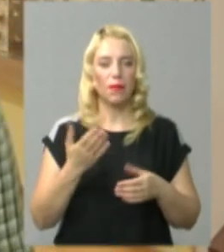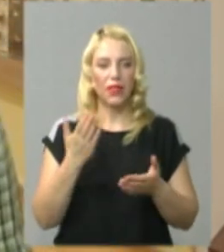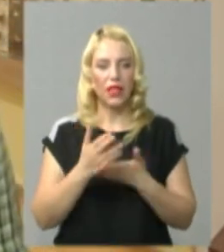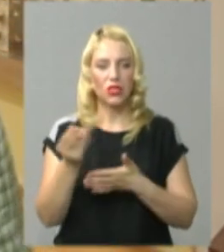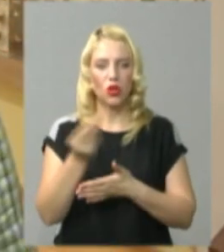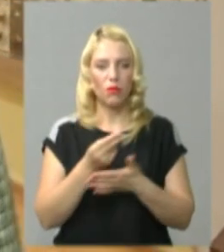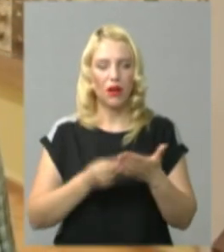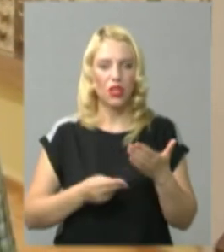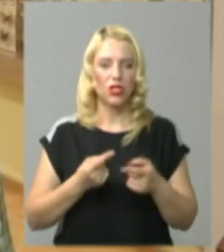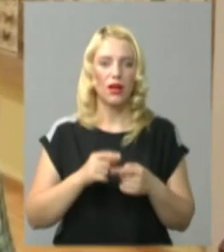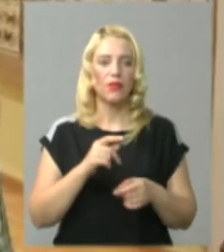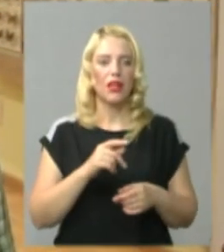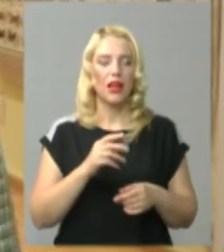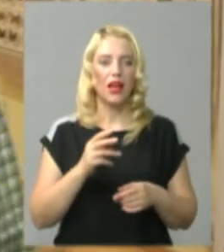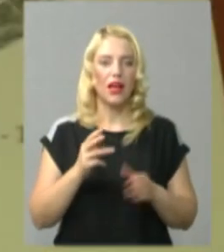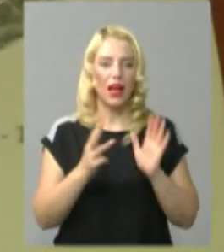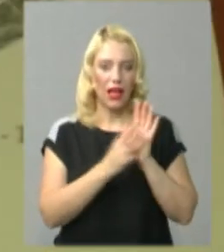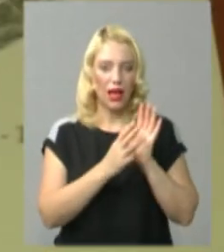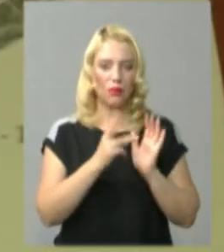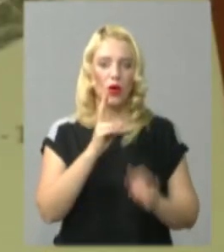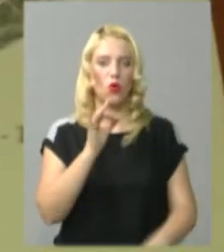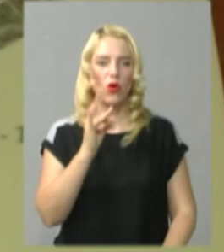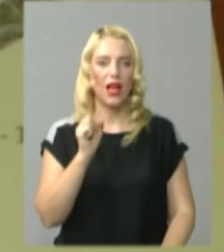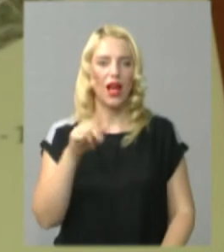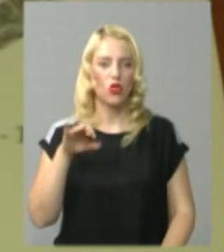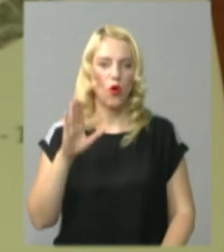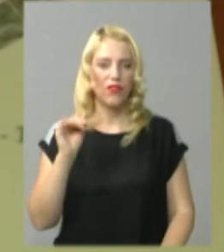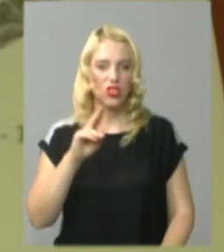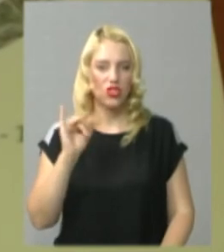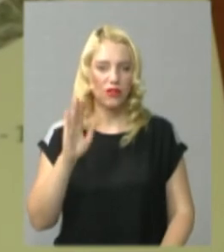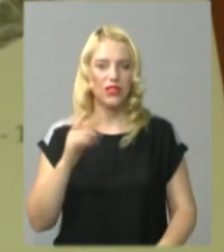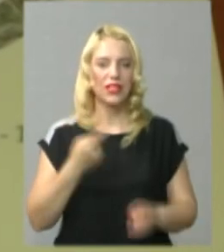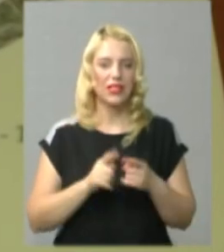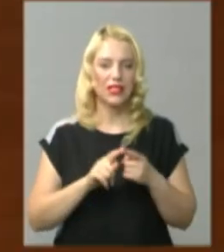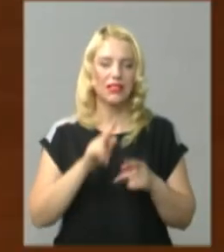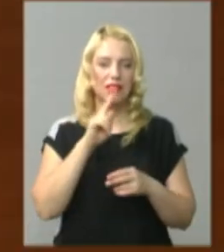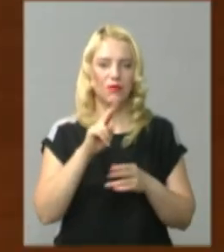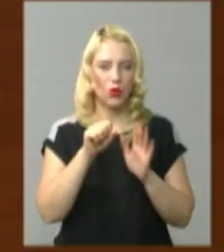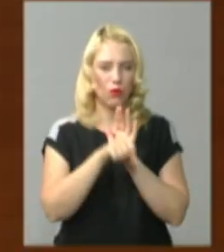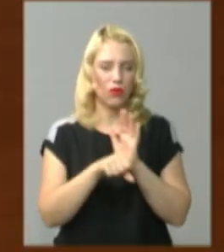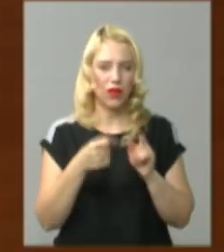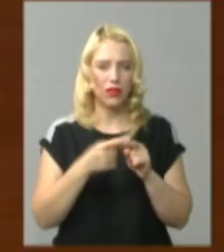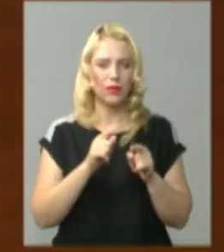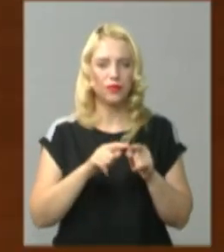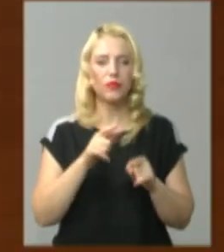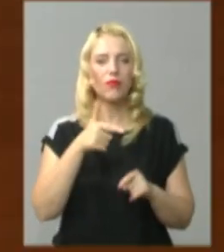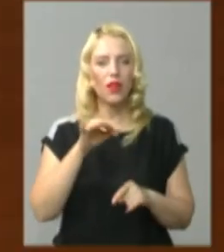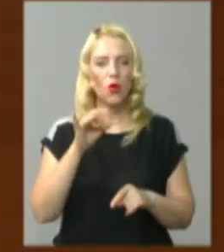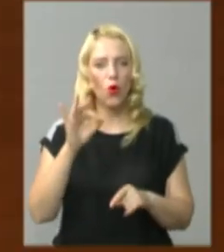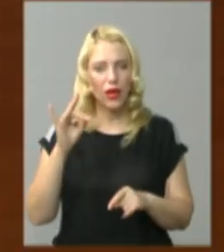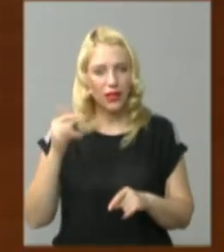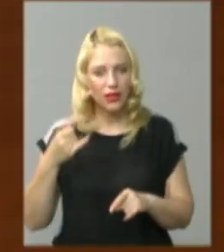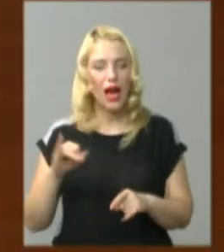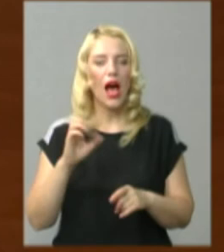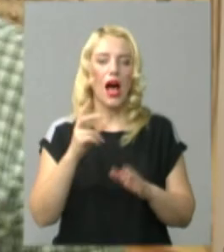Герб Коріатовичів, а це Георгій Змійборець, який вбиває змія, це їх родовий герб. А на зворотній